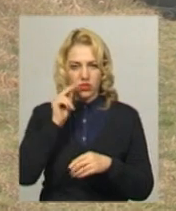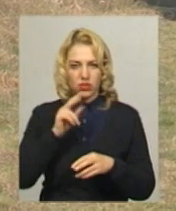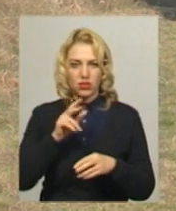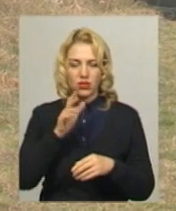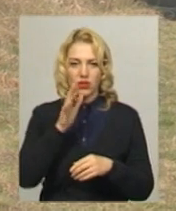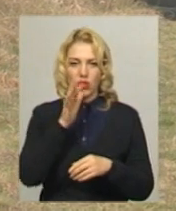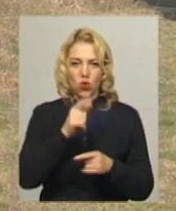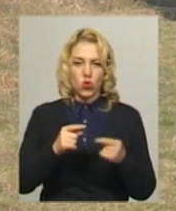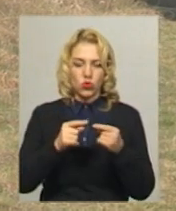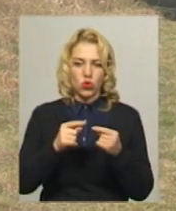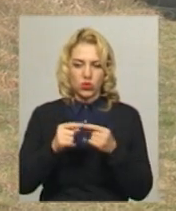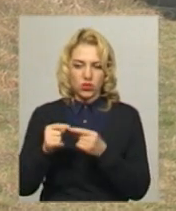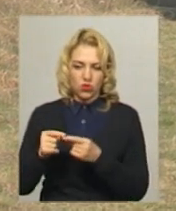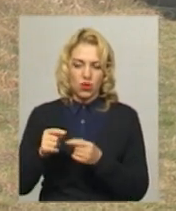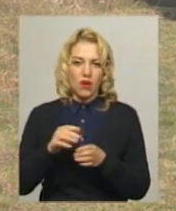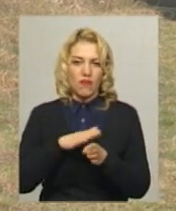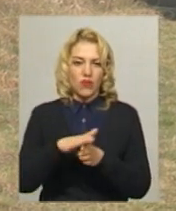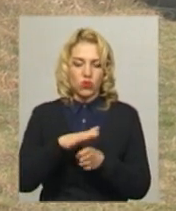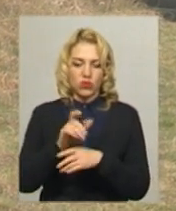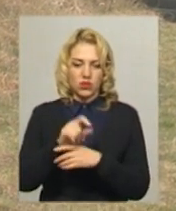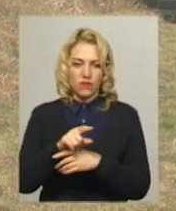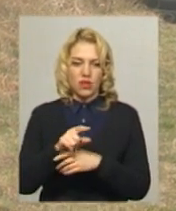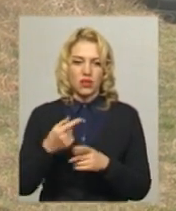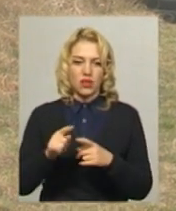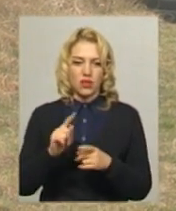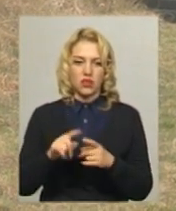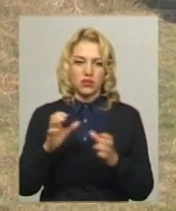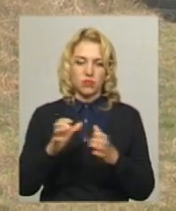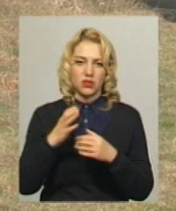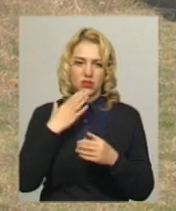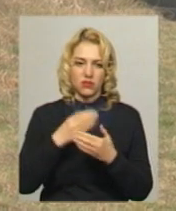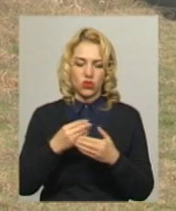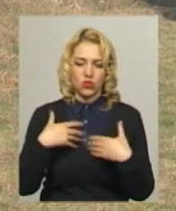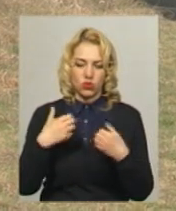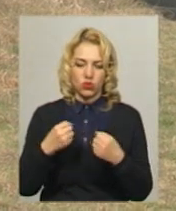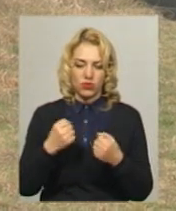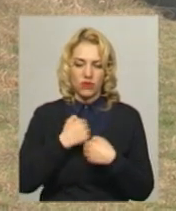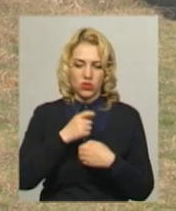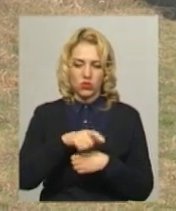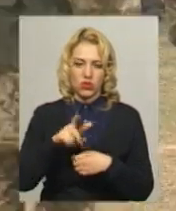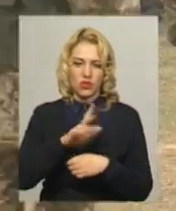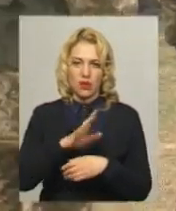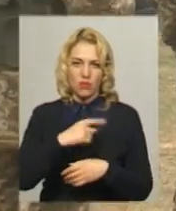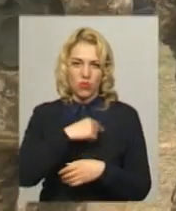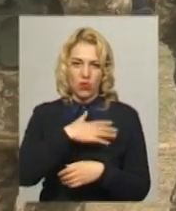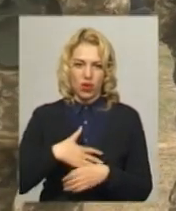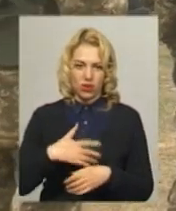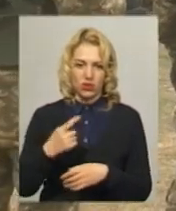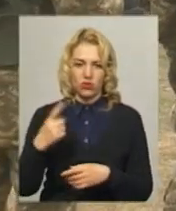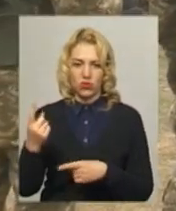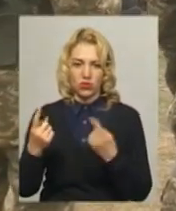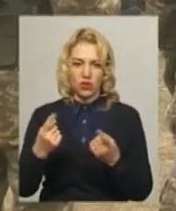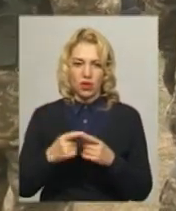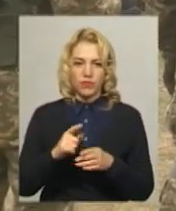виконуючи завдання, але в тому числі зберегти здоров'я військовослужбовців і поранити їх. Курс, який опановують